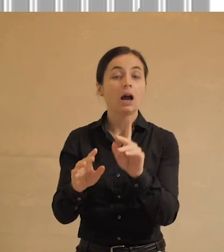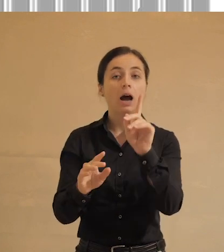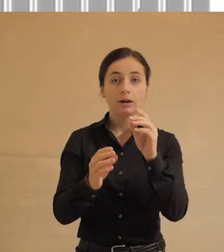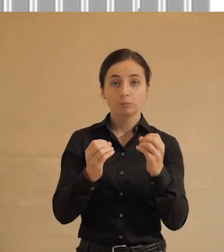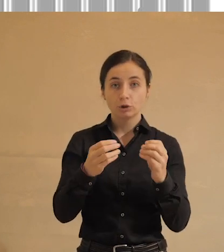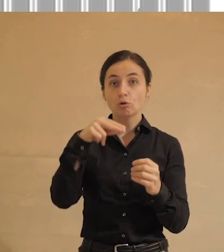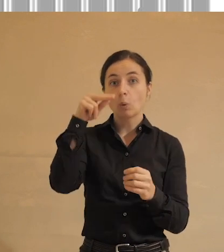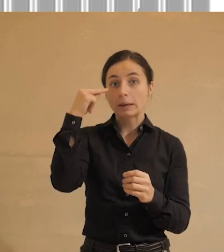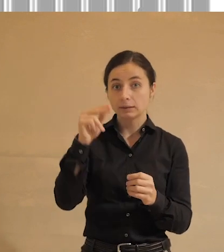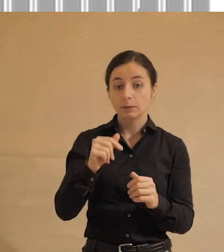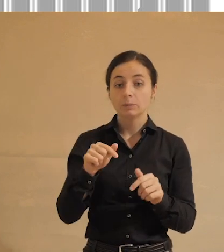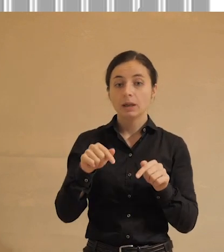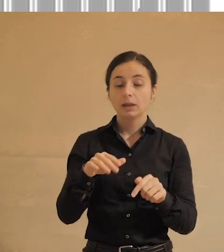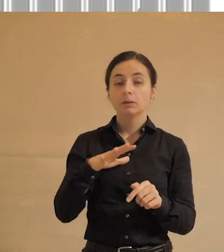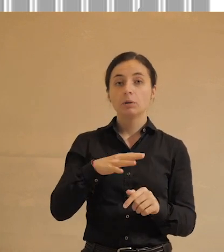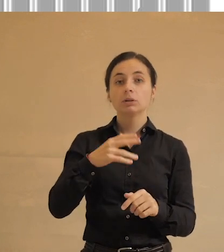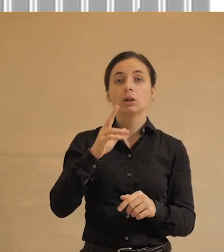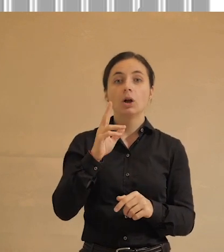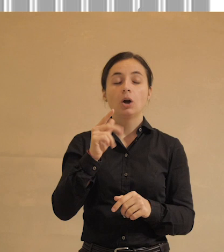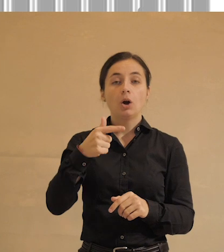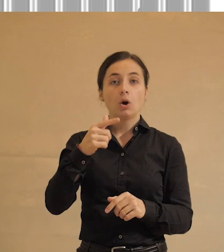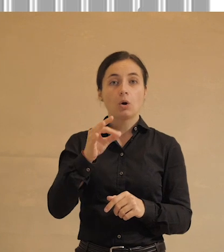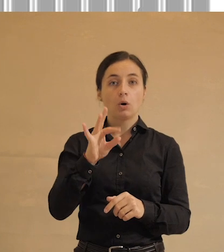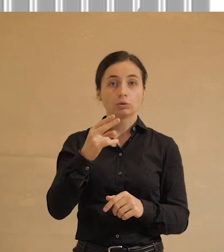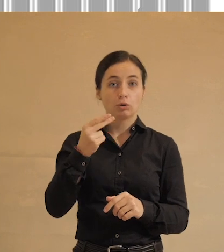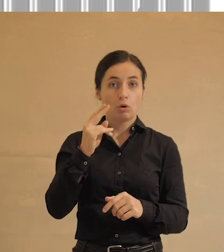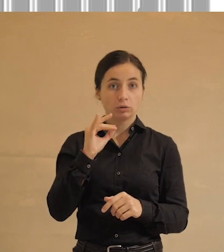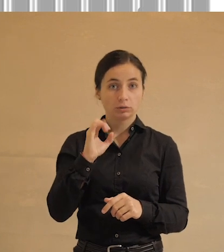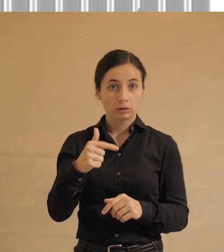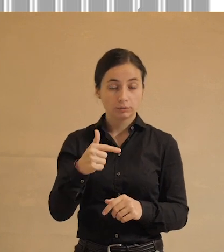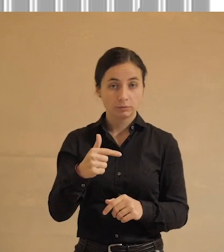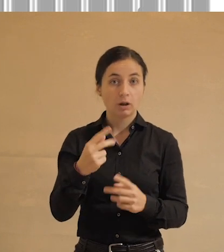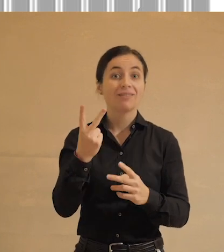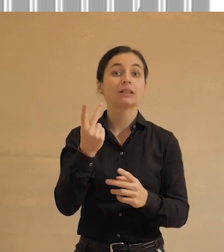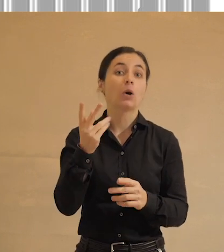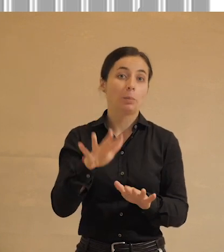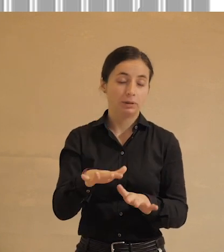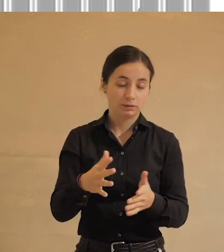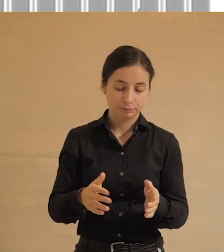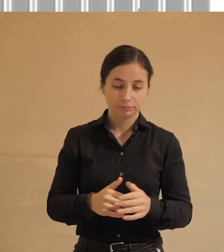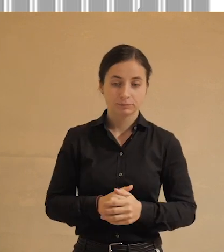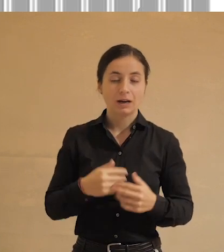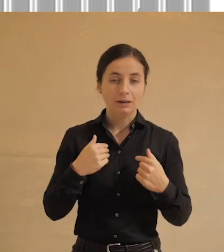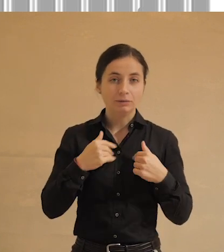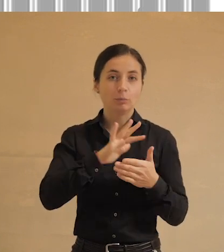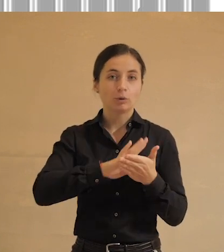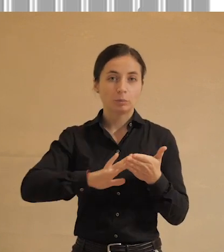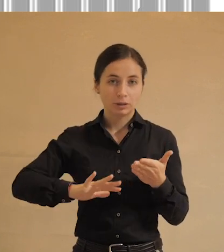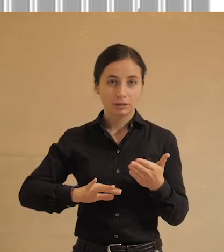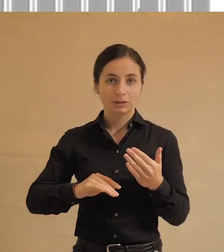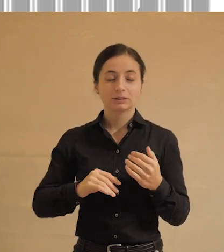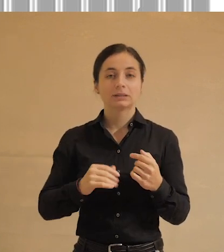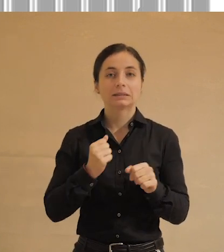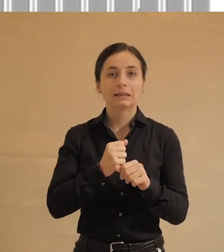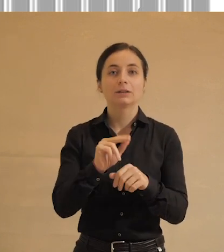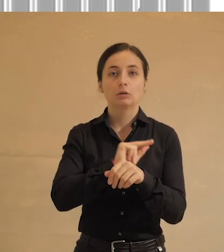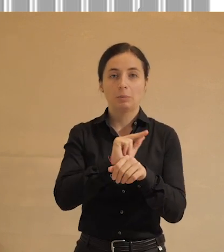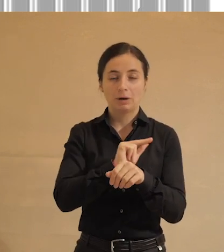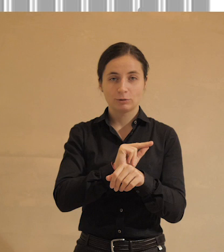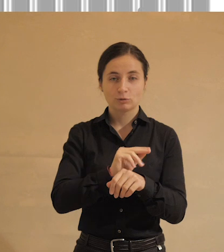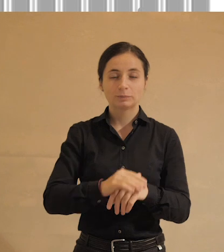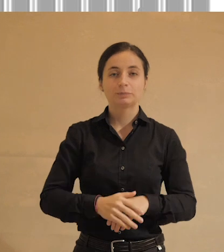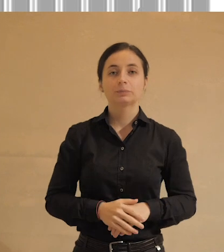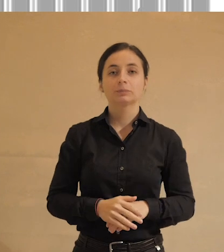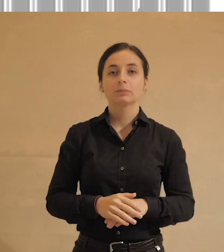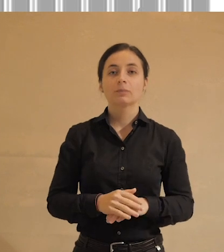кстати, по поводу Китая. Значит, это был Гонконг. А вот у нас Китай на втором месте. Так что я прошу прощения, тут должна сделать поправочку. Как